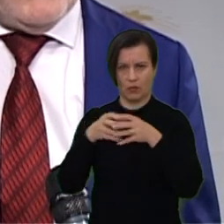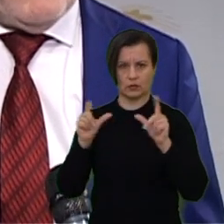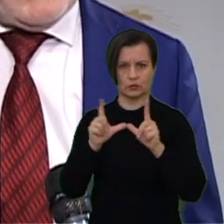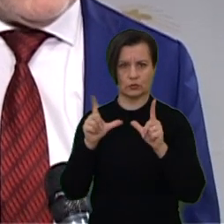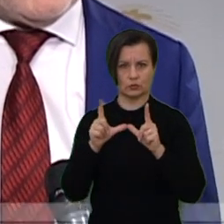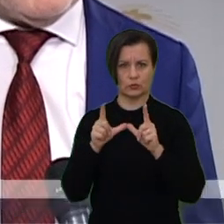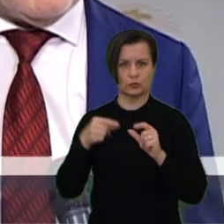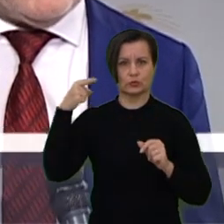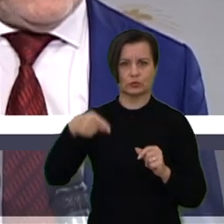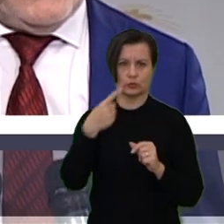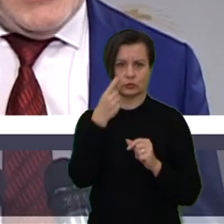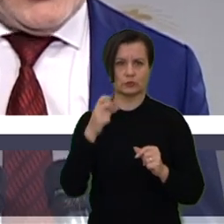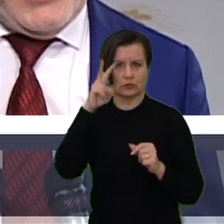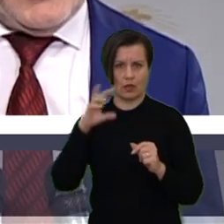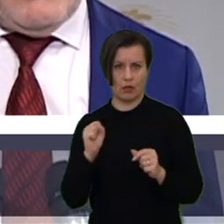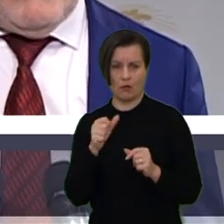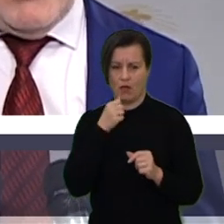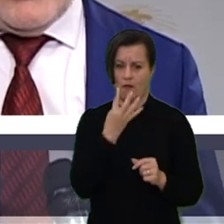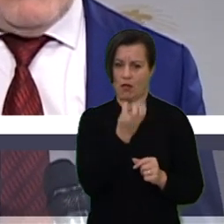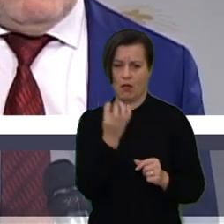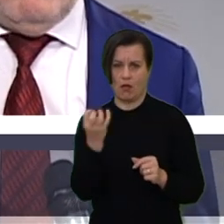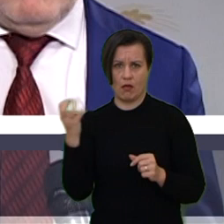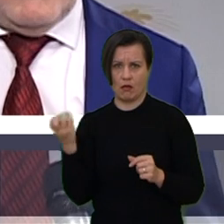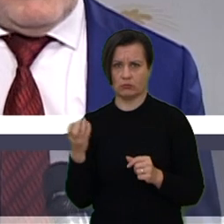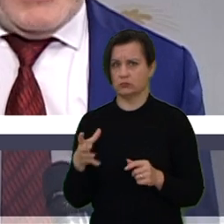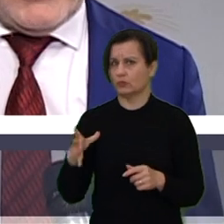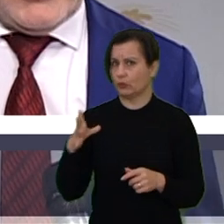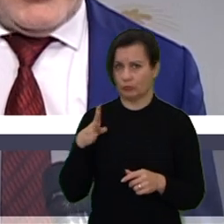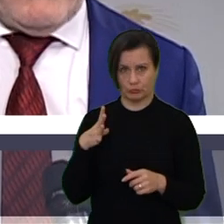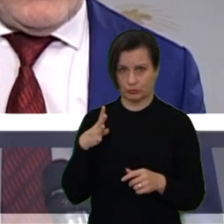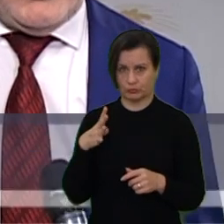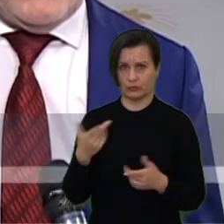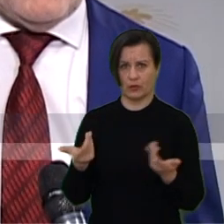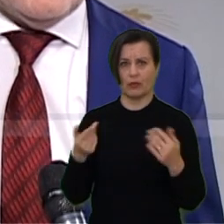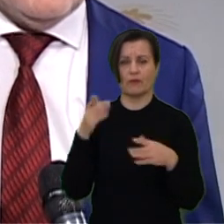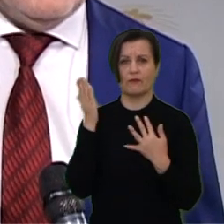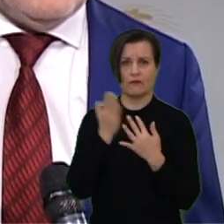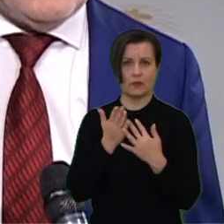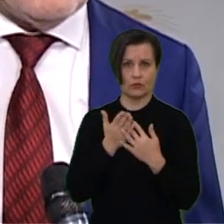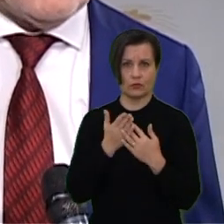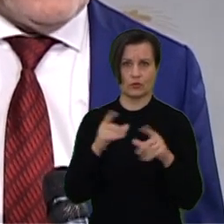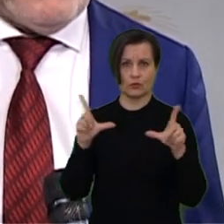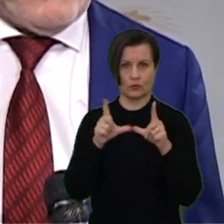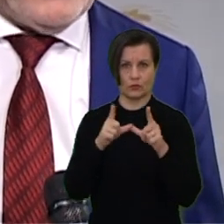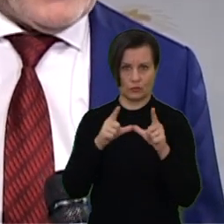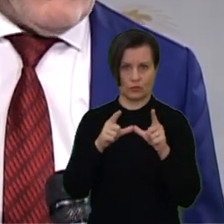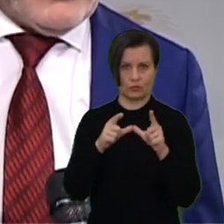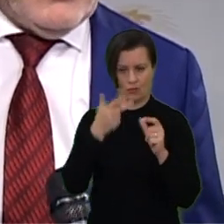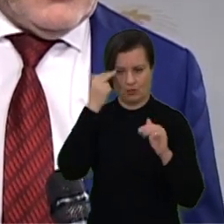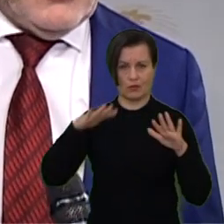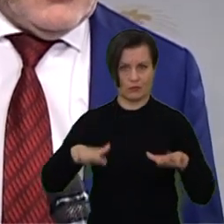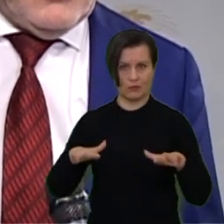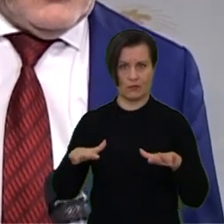gektarų, po keturis šimtus neišeina, tai mes praktiškai yra vidutinis ūkis Lietuvos. O